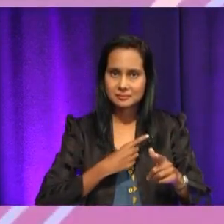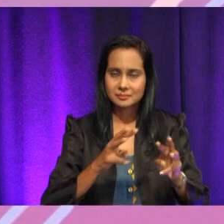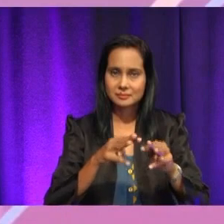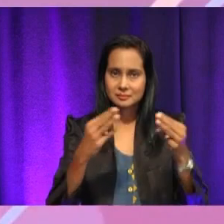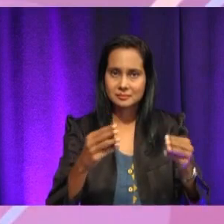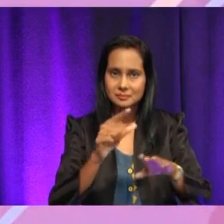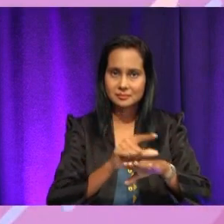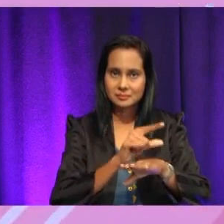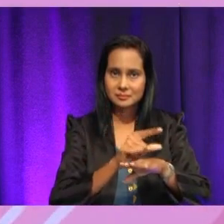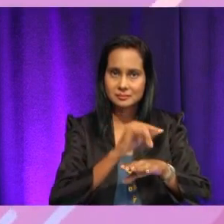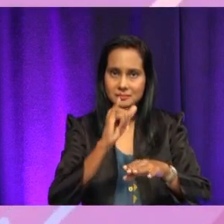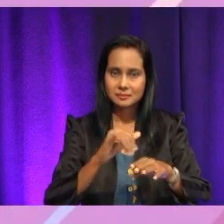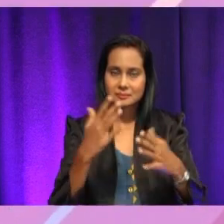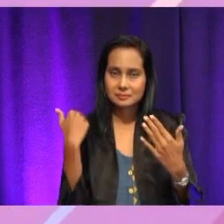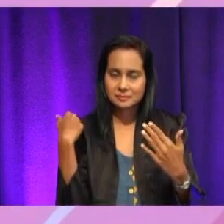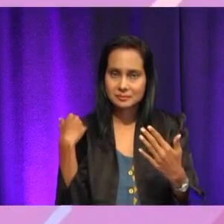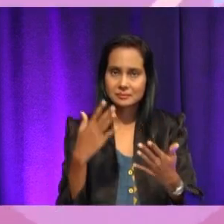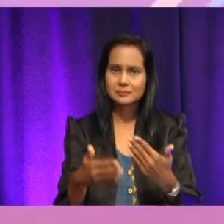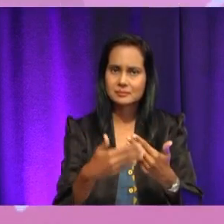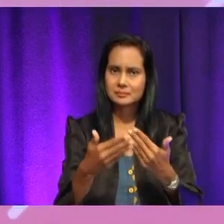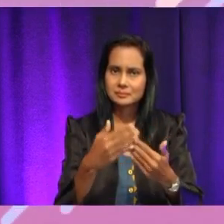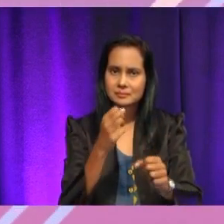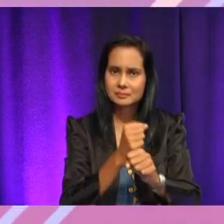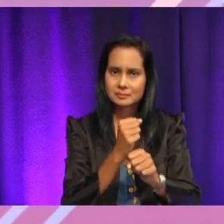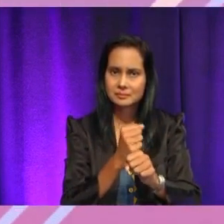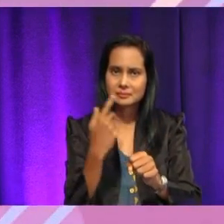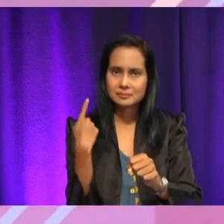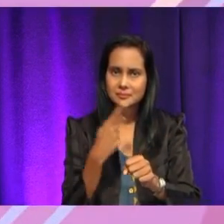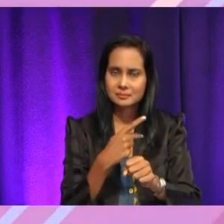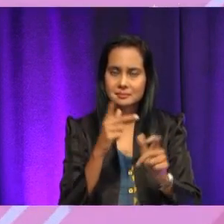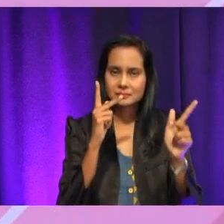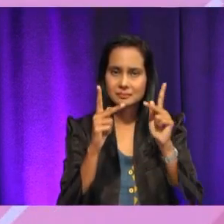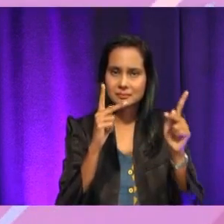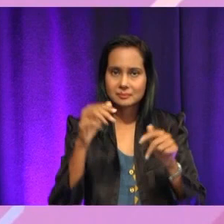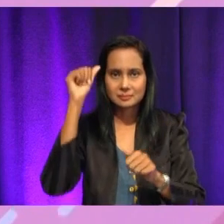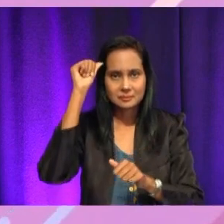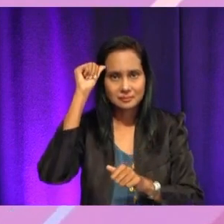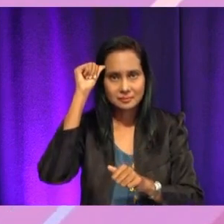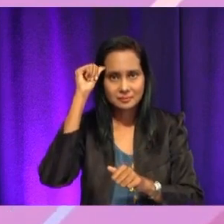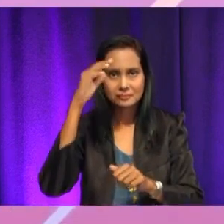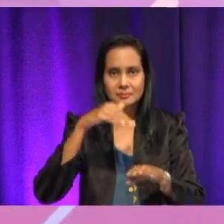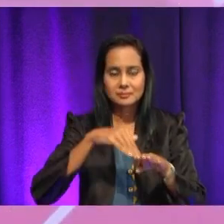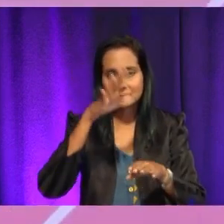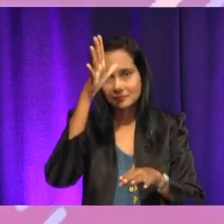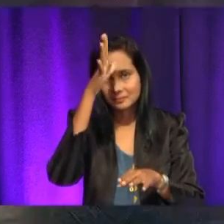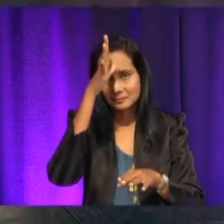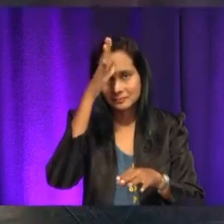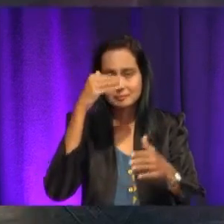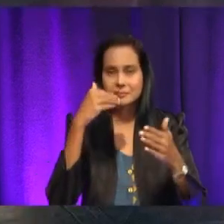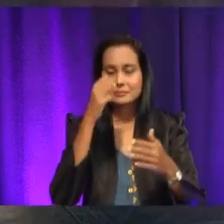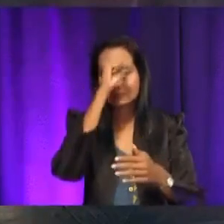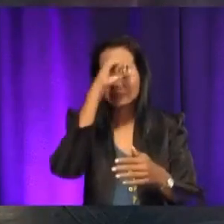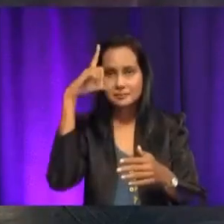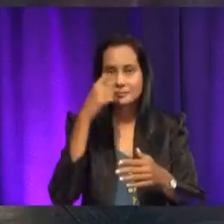disediakan memudahkan kerja kita. Kata Amran kepada bapanya sambil tersenyum. Ya, kita telah dengar,